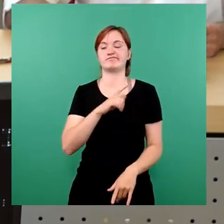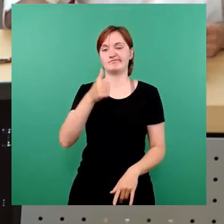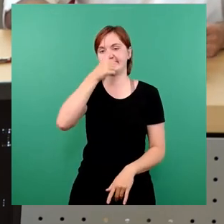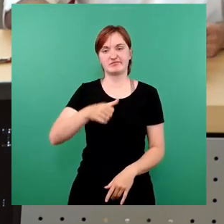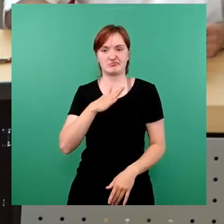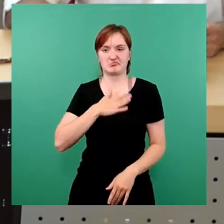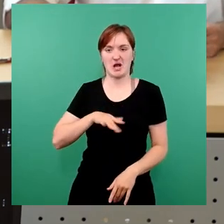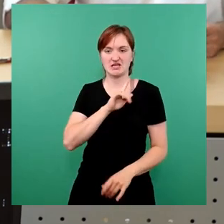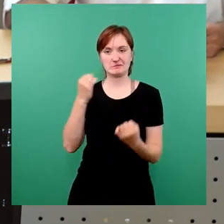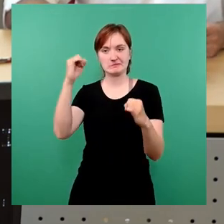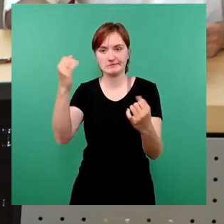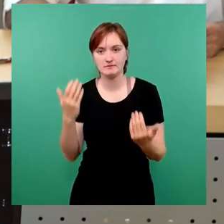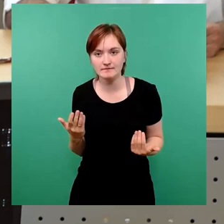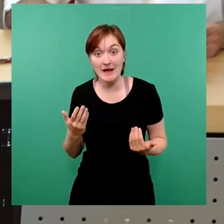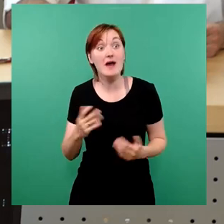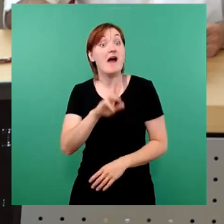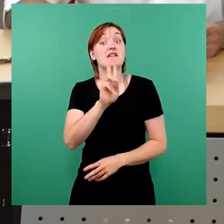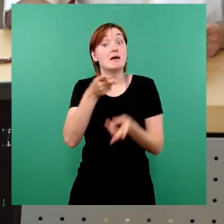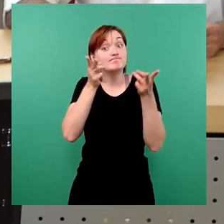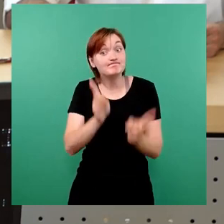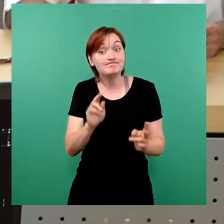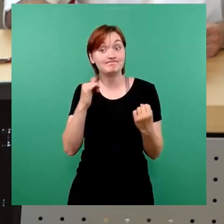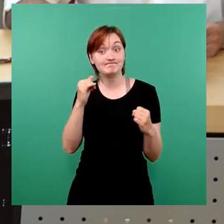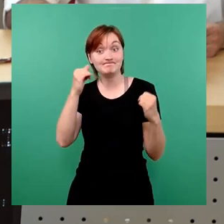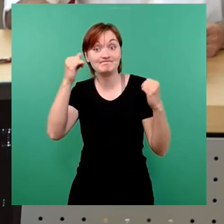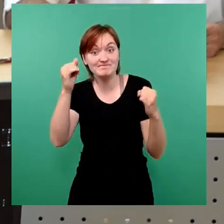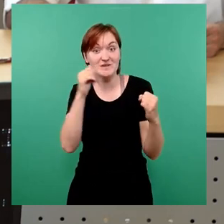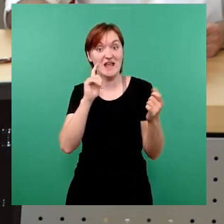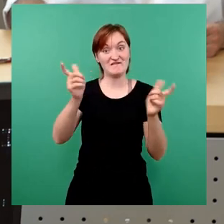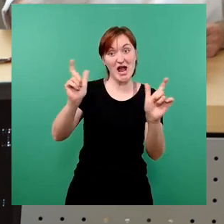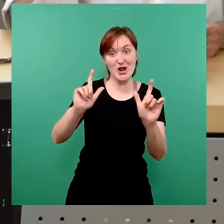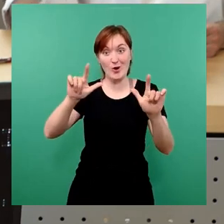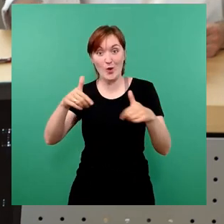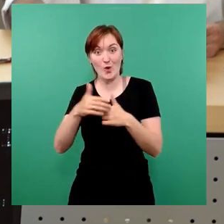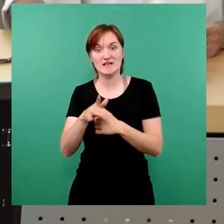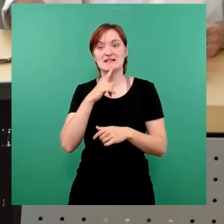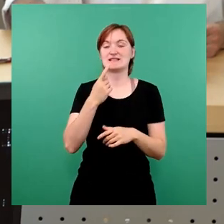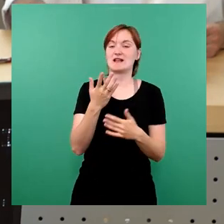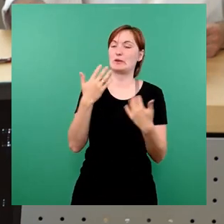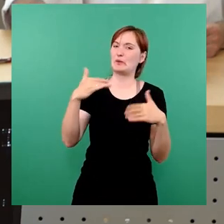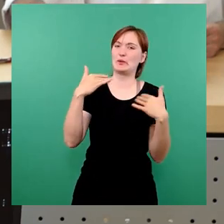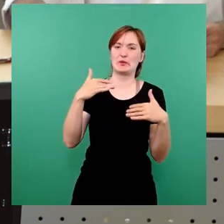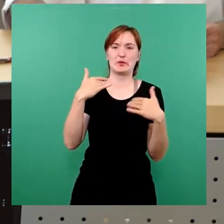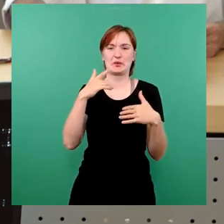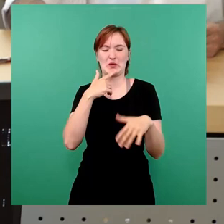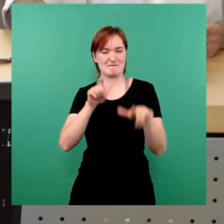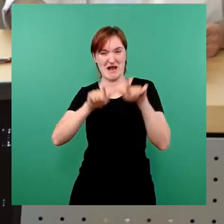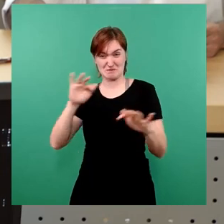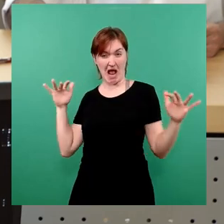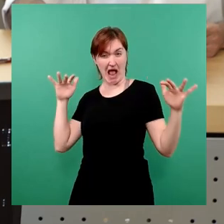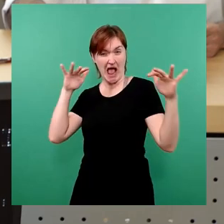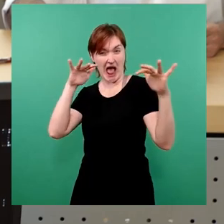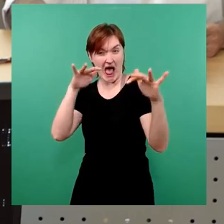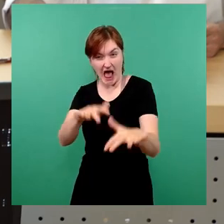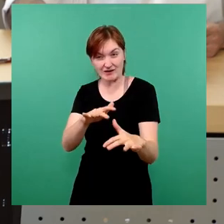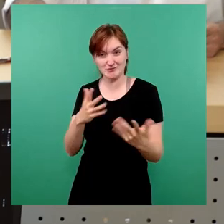dann was auf die Beine stellen, die werden dann oft heimgesucht, weil sie für mich überrannt werden, weil die Leute natürlich was suchen, wo sie hin können.